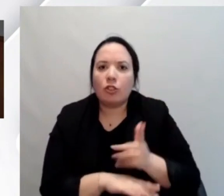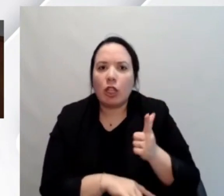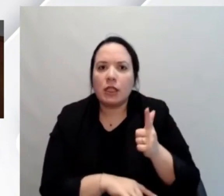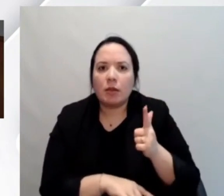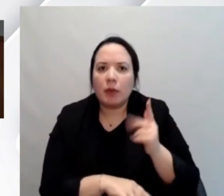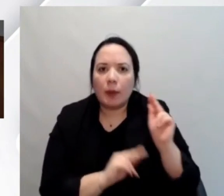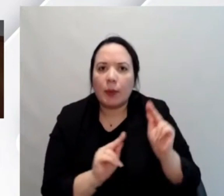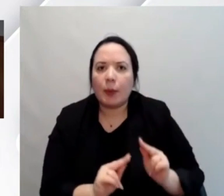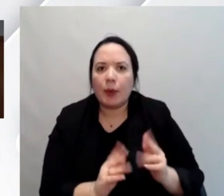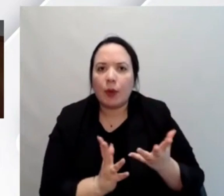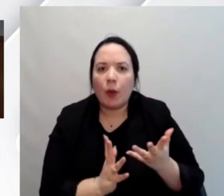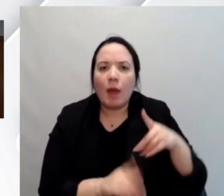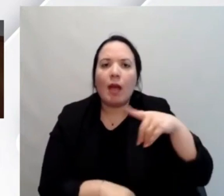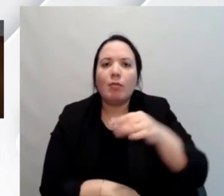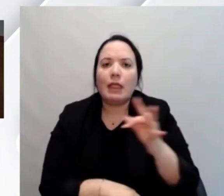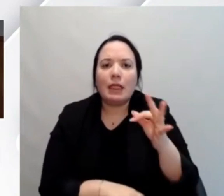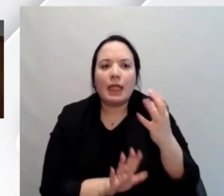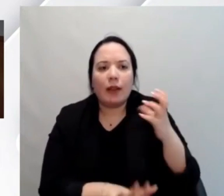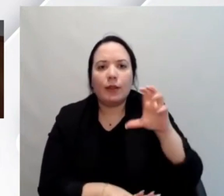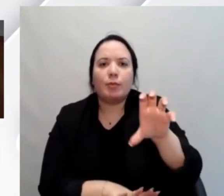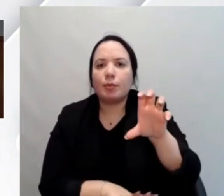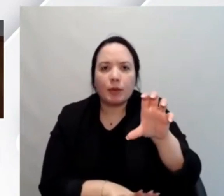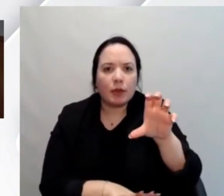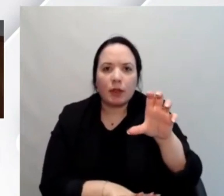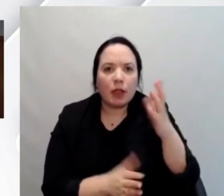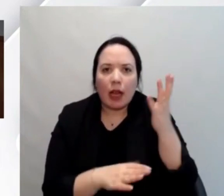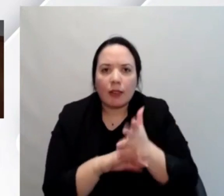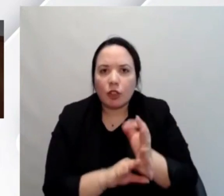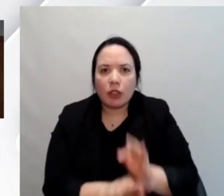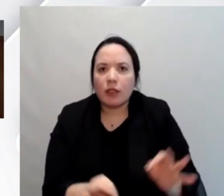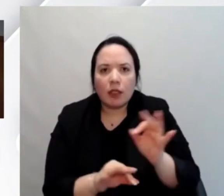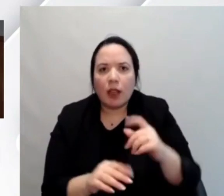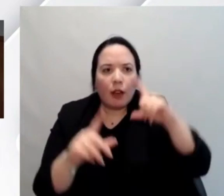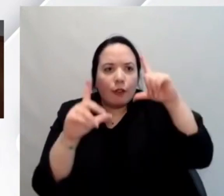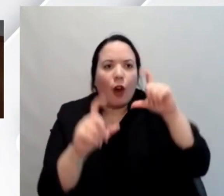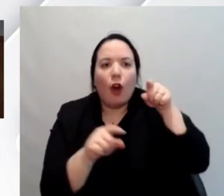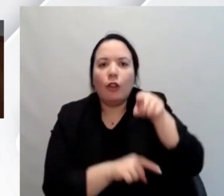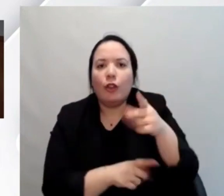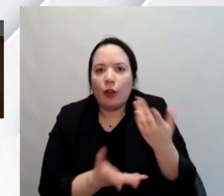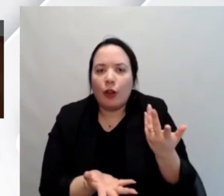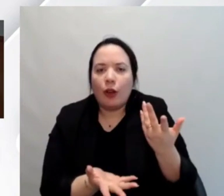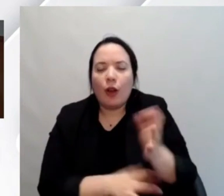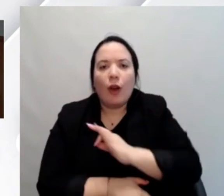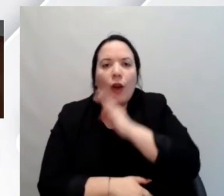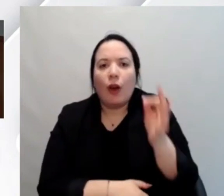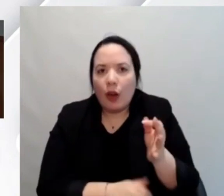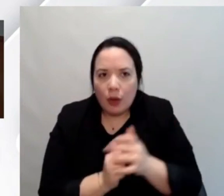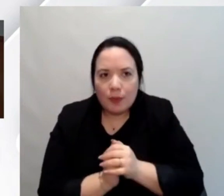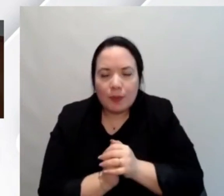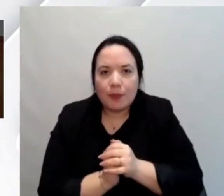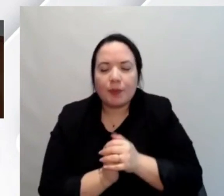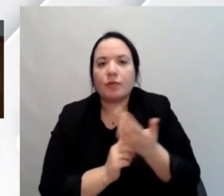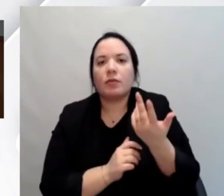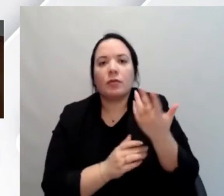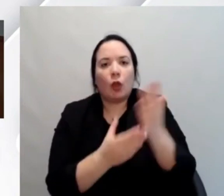documenti pdf che vengono veicolati sui siti sono dei documenti immagine oppure sono dei documenti dove